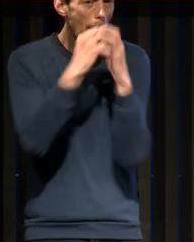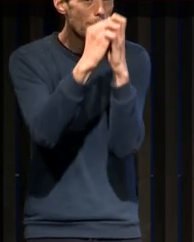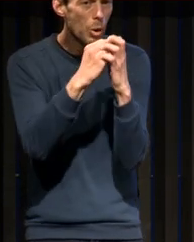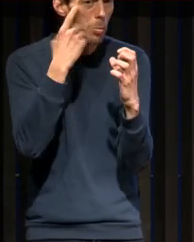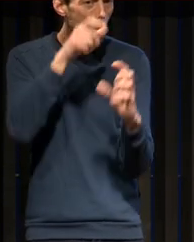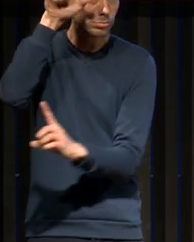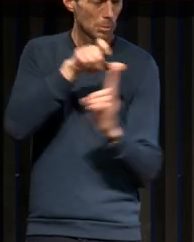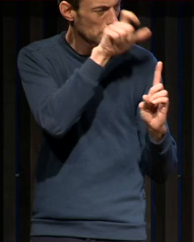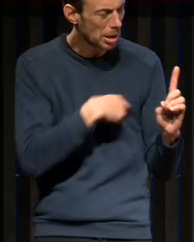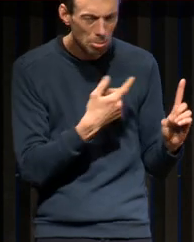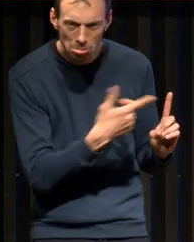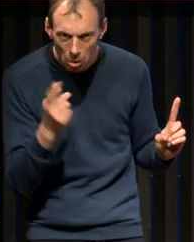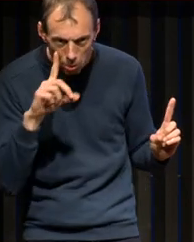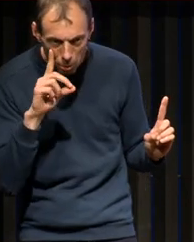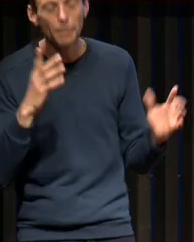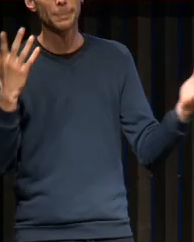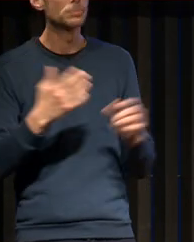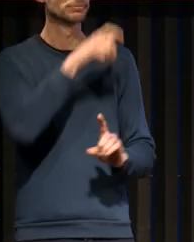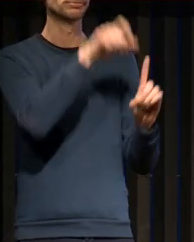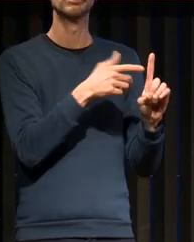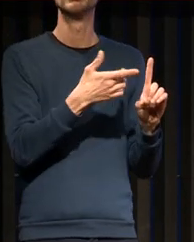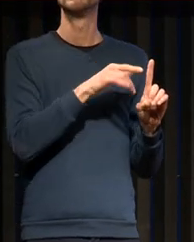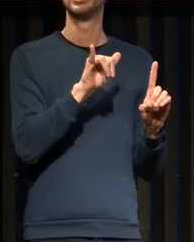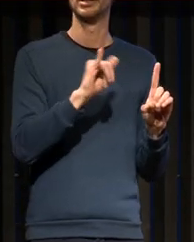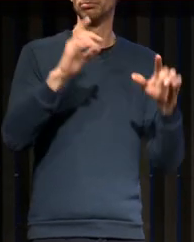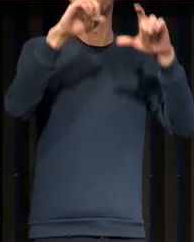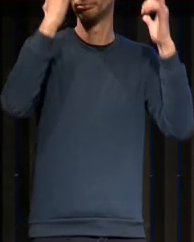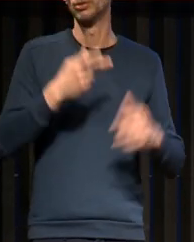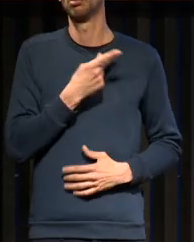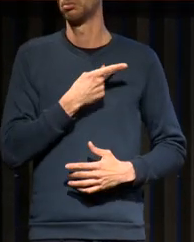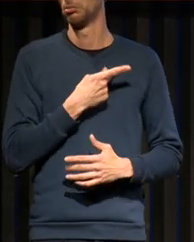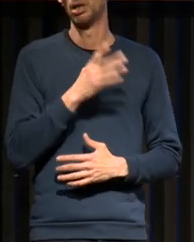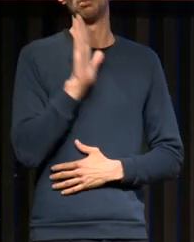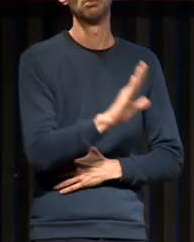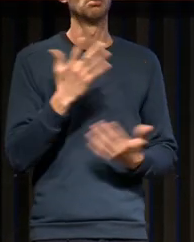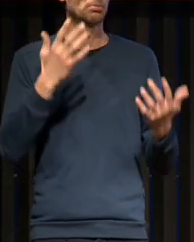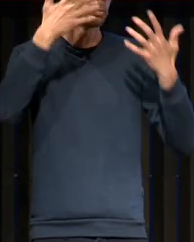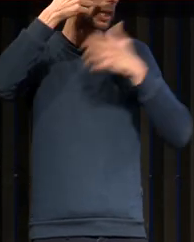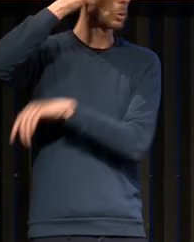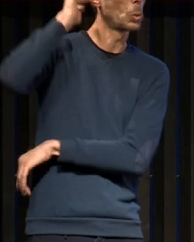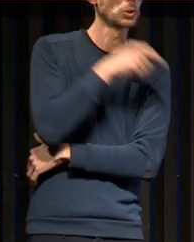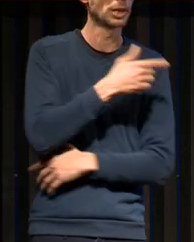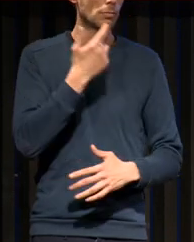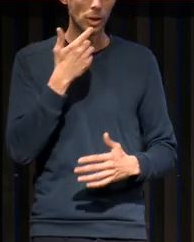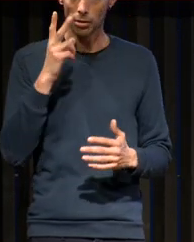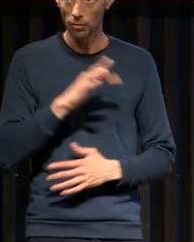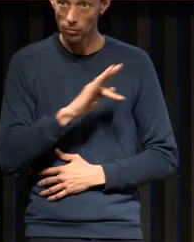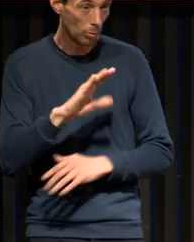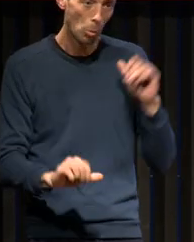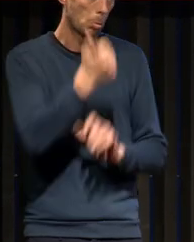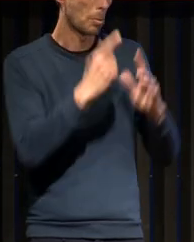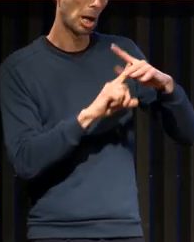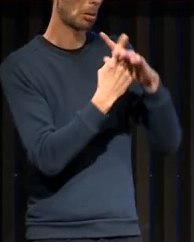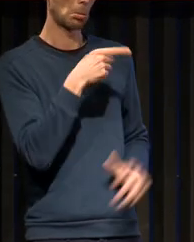Gatto, c'est un professeur de neurologie qui a été un des fondateurs de la neurophysiologie clinique en France. Il est à Marseille.